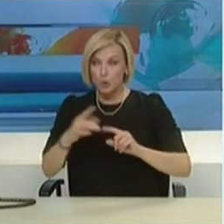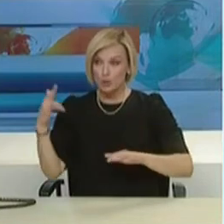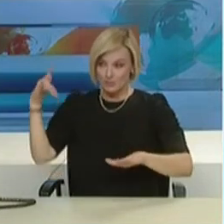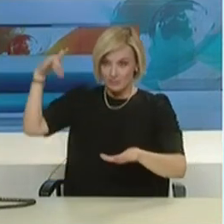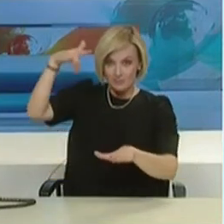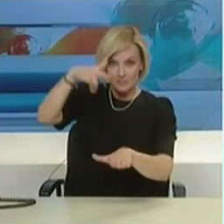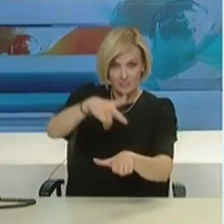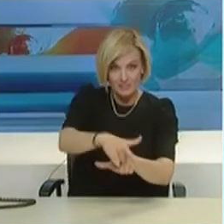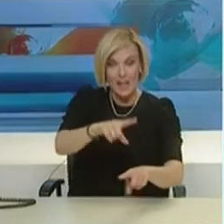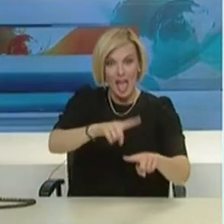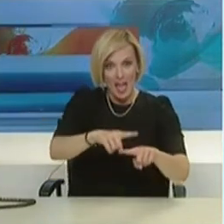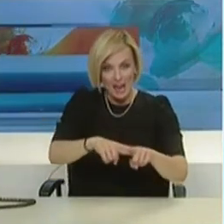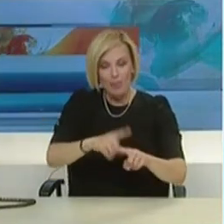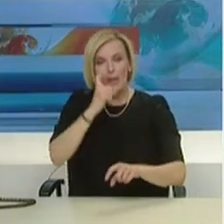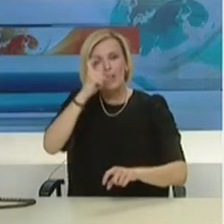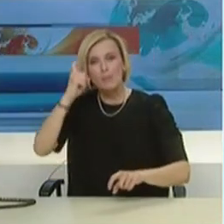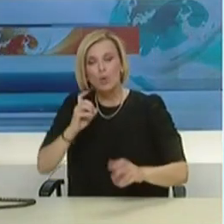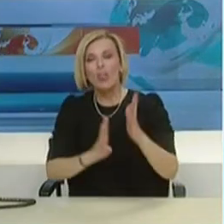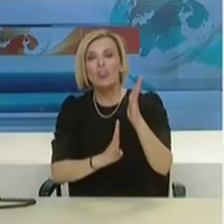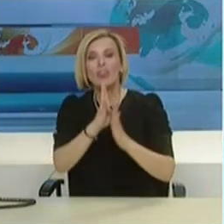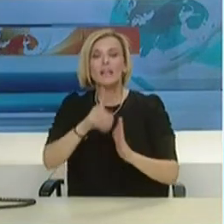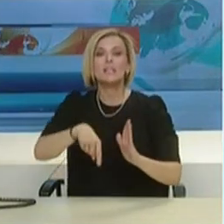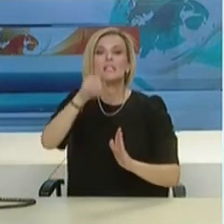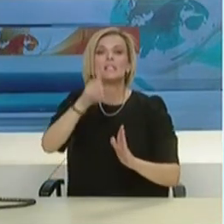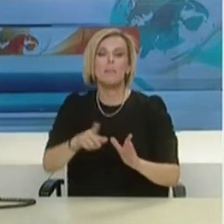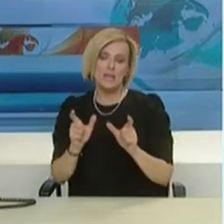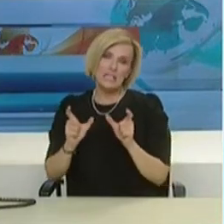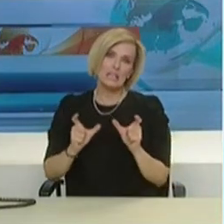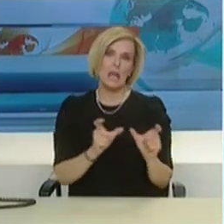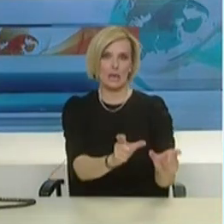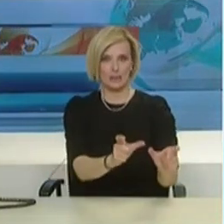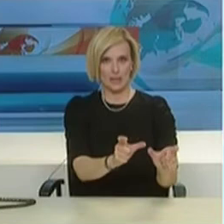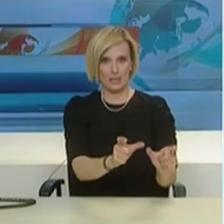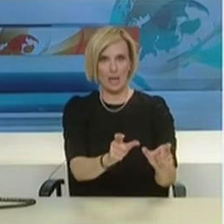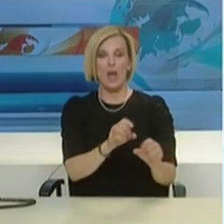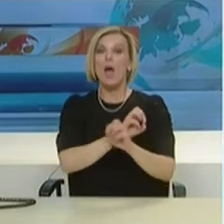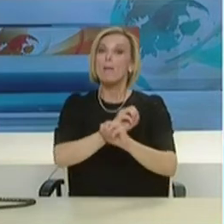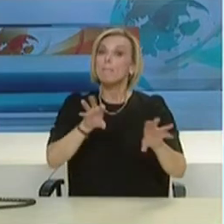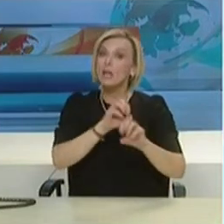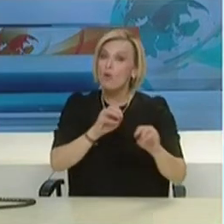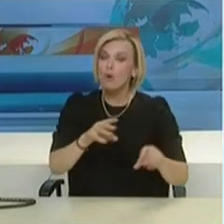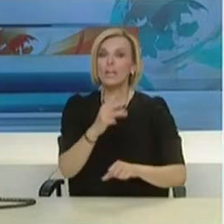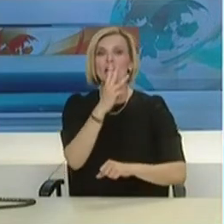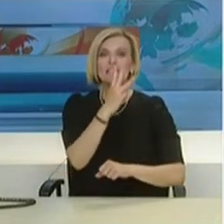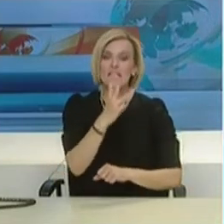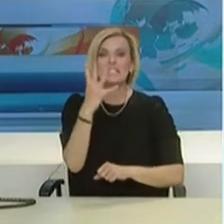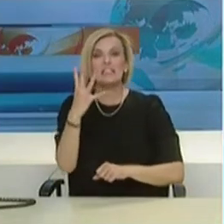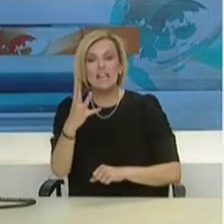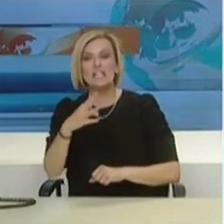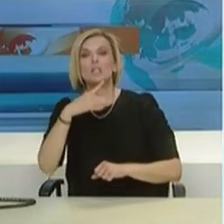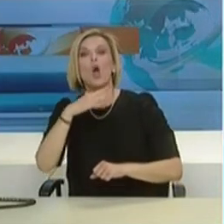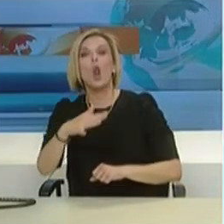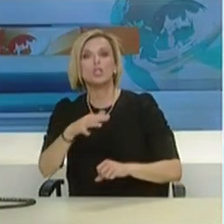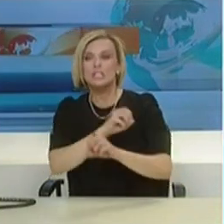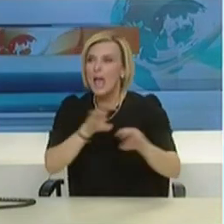ειδικά gates ενημερώνονται σε τρεις-τέσσερις γλώσσες συνδράμει πολιτική προστασία στην προσπάθεια αυτής σε